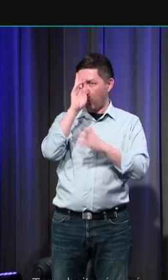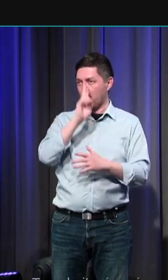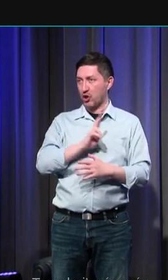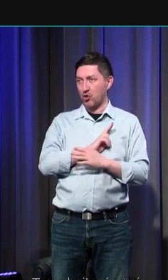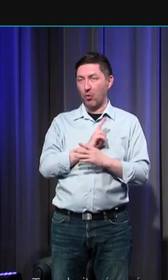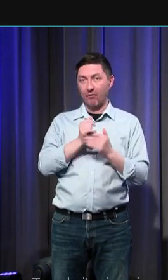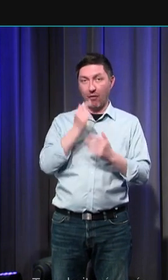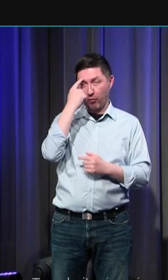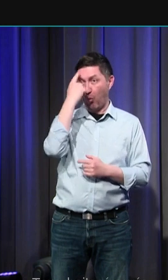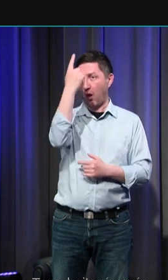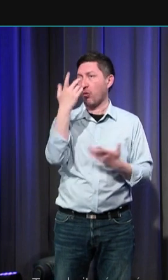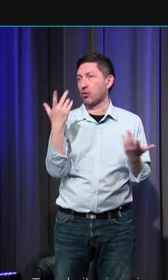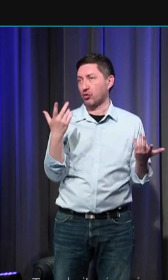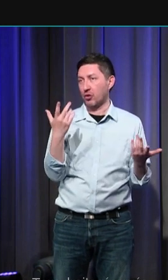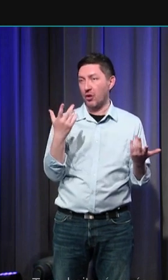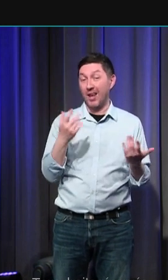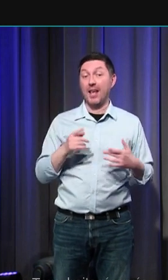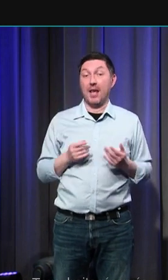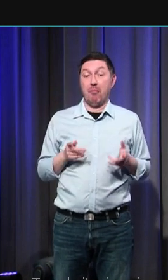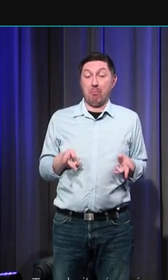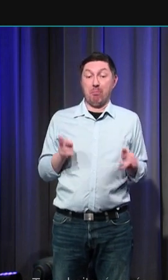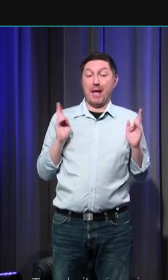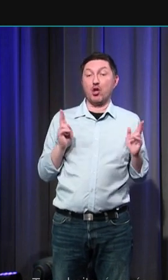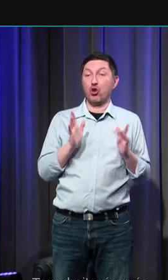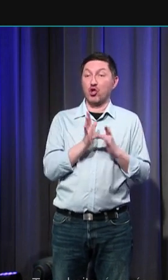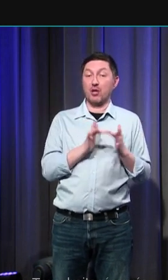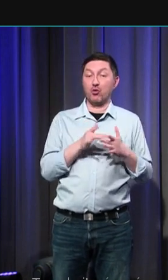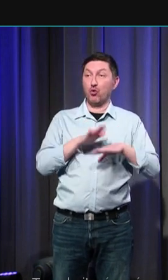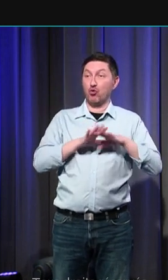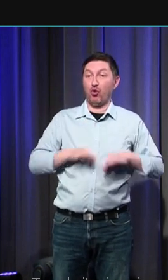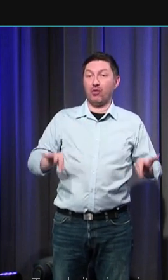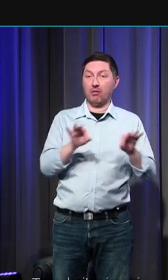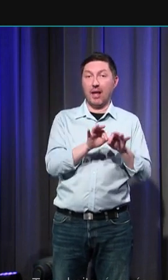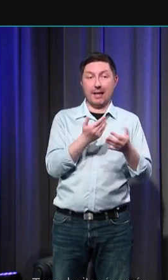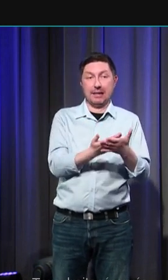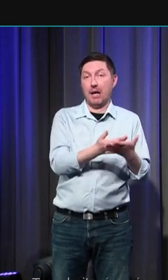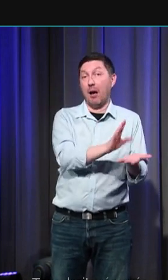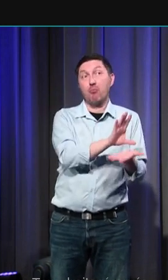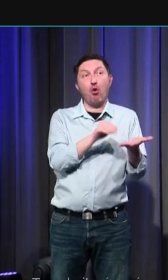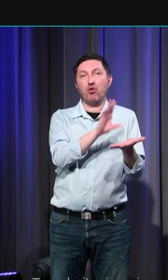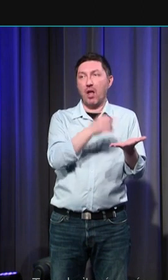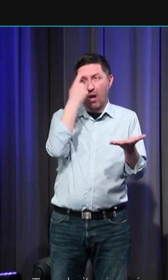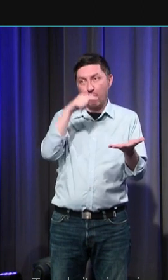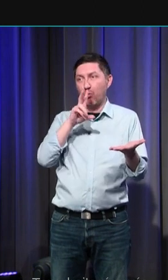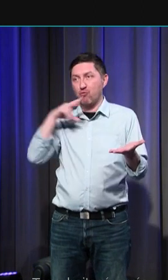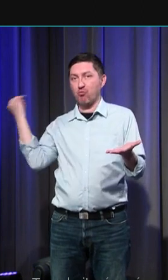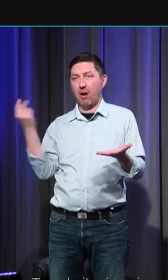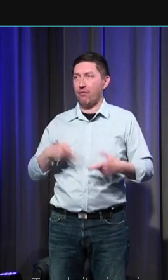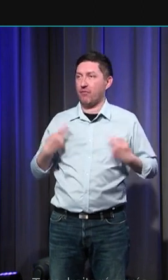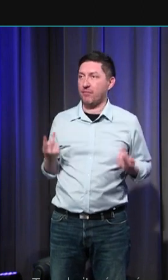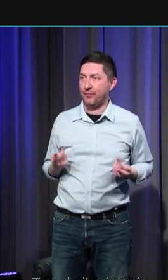faisant surtout de la vie terrestre de Jésus le modèle de vie pour tout chrétien. À cette même époque,